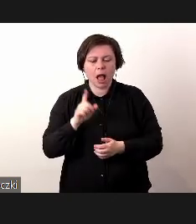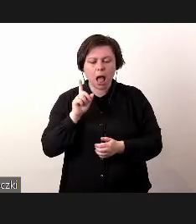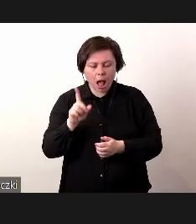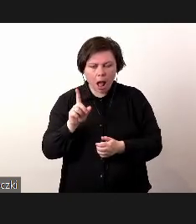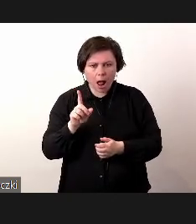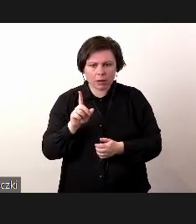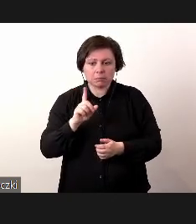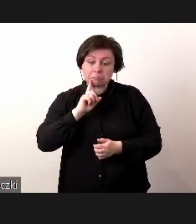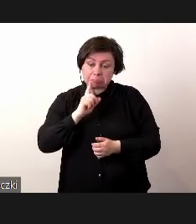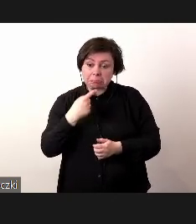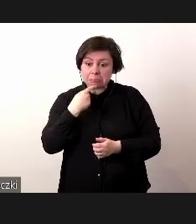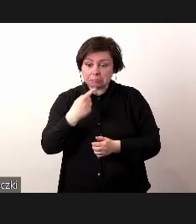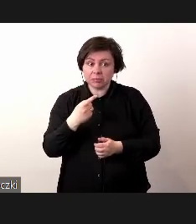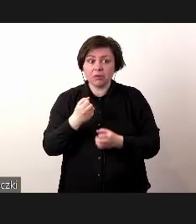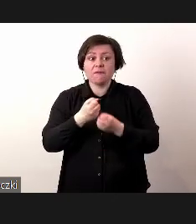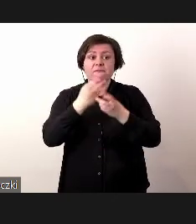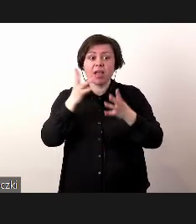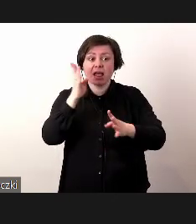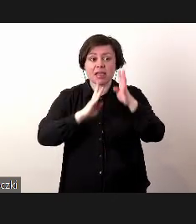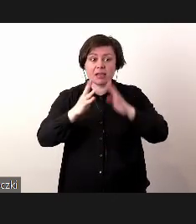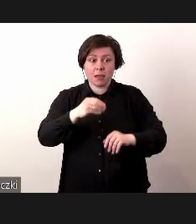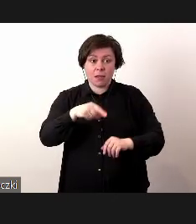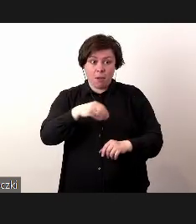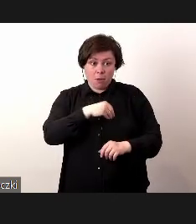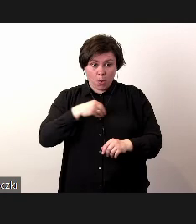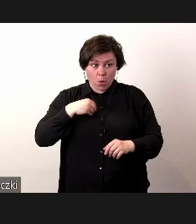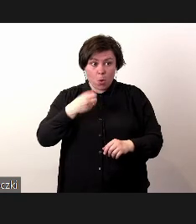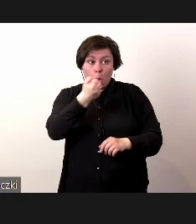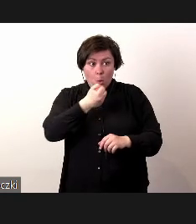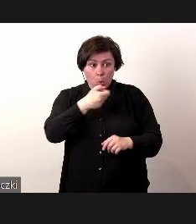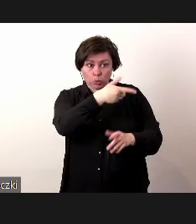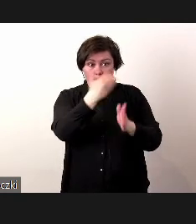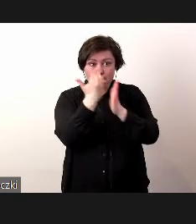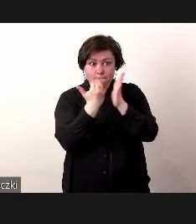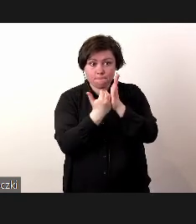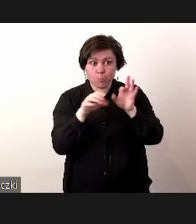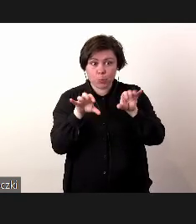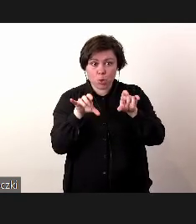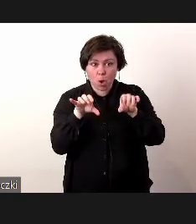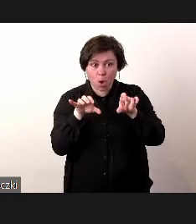ale szczerze mówiąc jest bardzo wielu klientów w Polsce, którzy stosują to oprogramowanie,